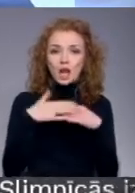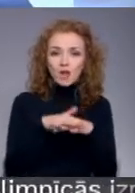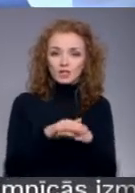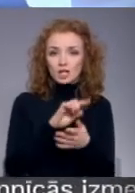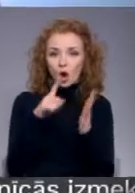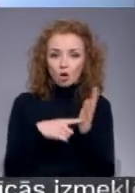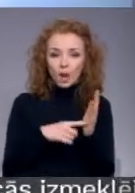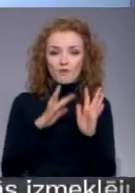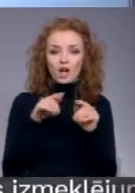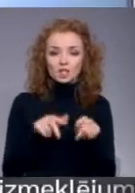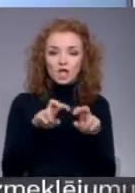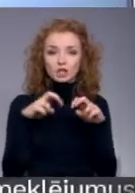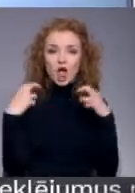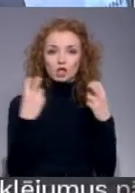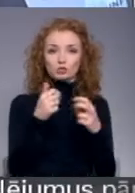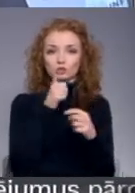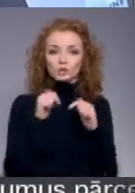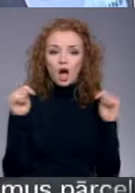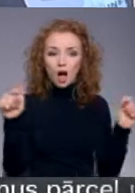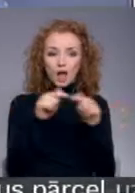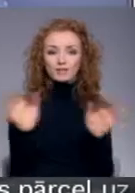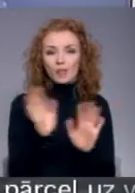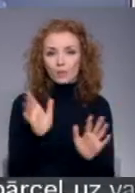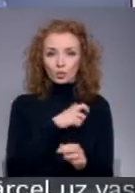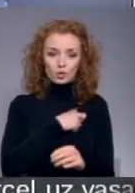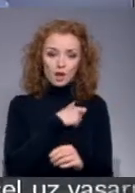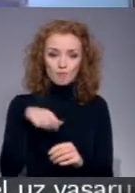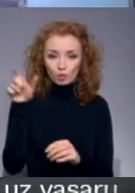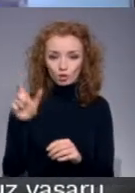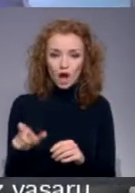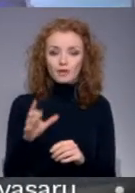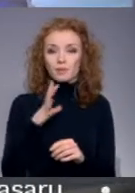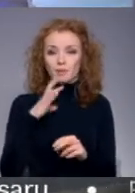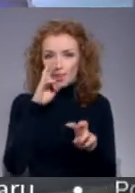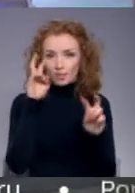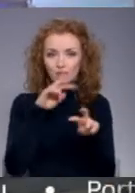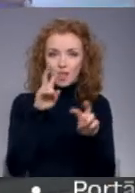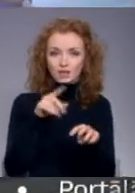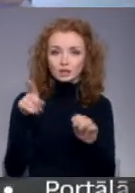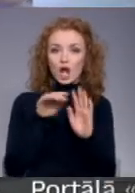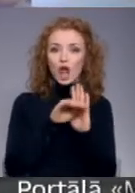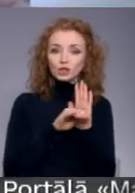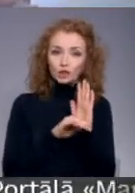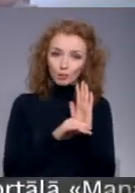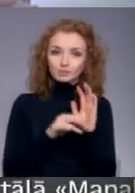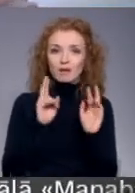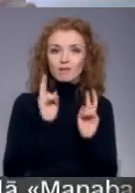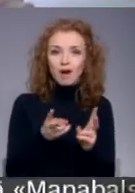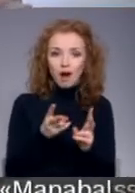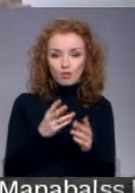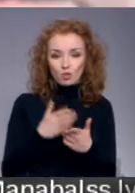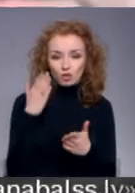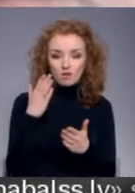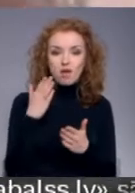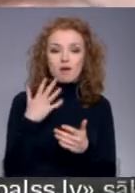laikā sēžu zālēs nepūcētos arī deputāti. Jelgavas novads testa režīmā darba attālināt jau iemēģinājis. Mēs esam